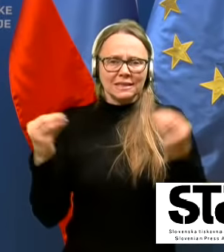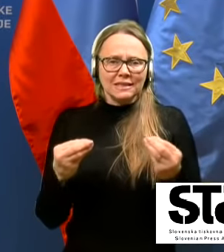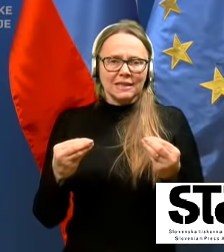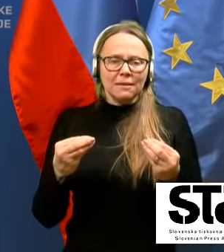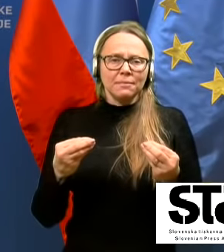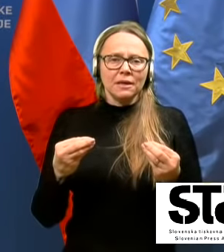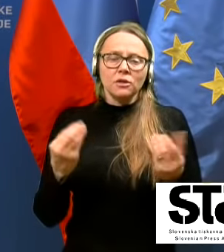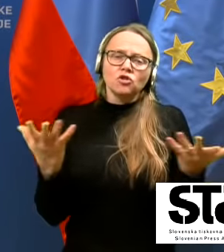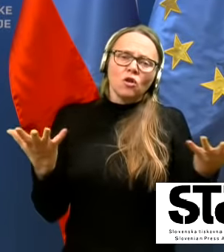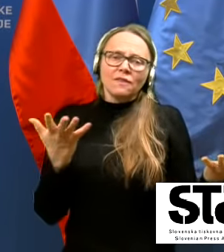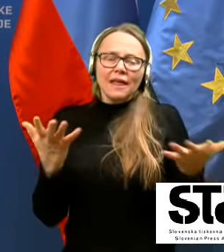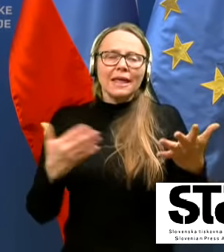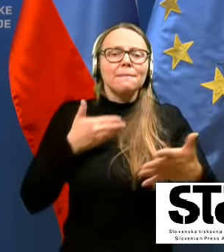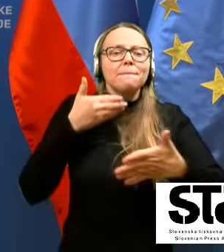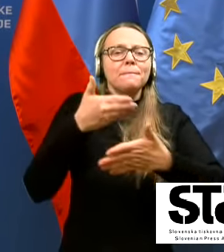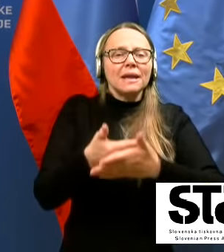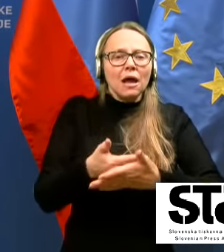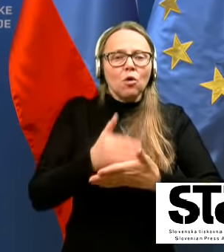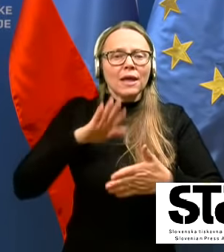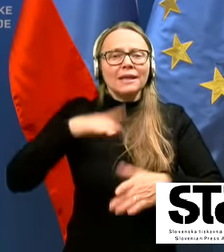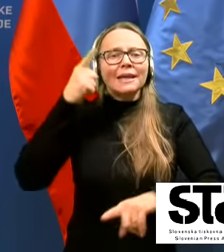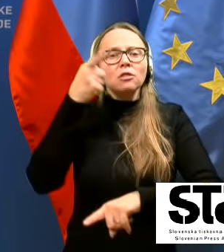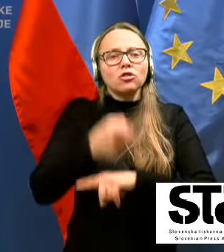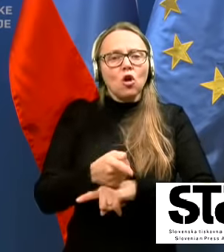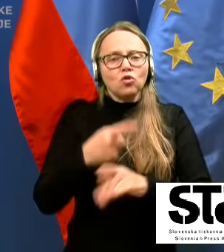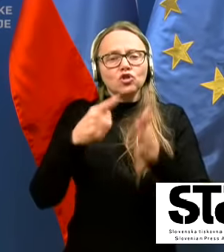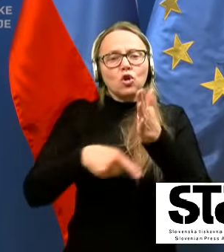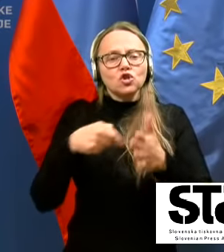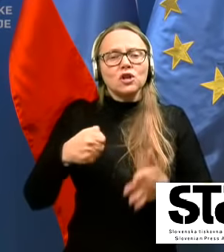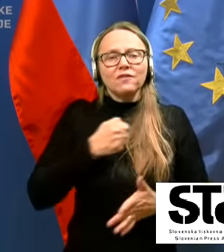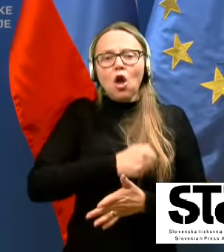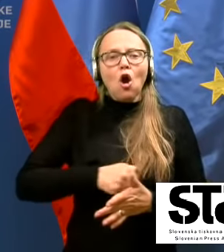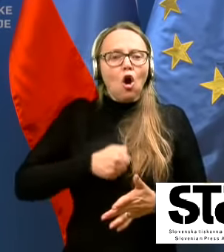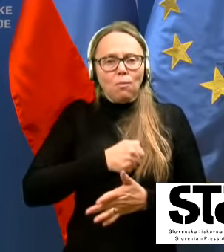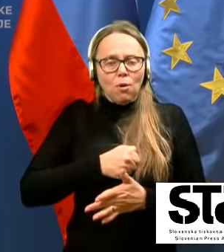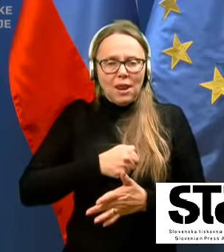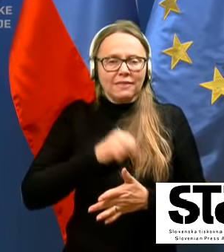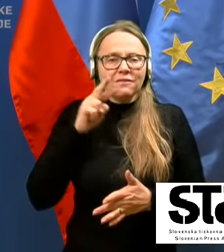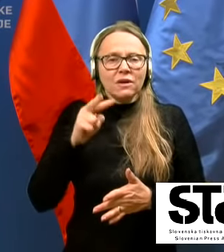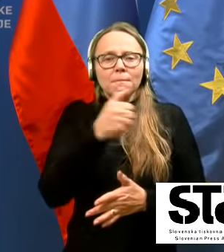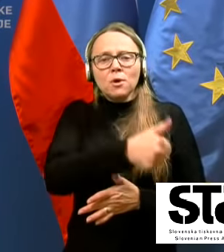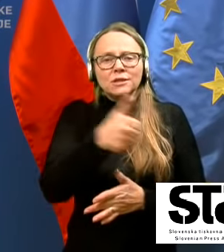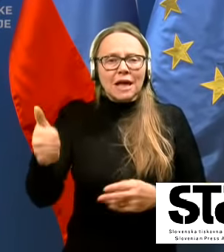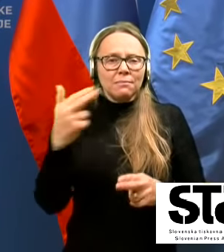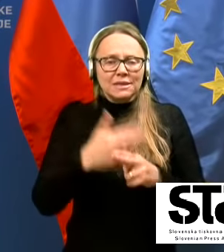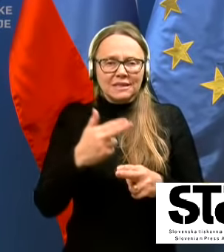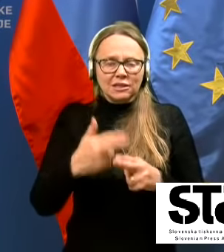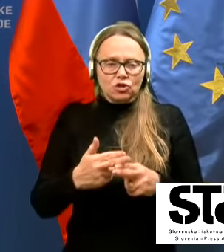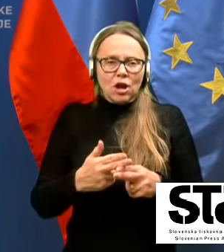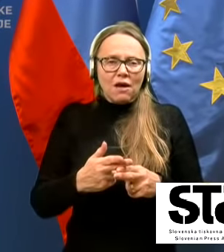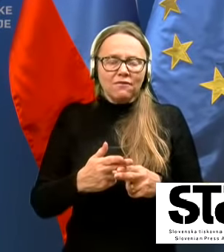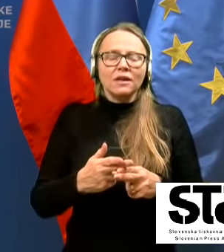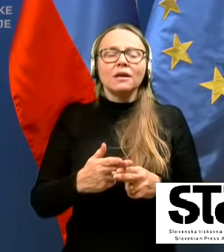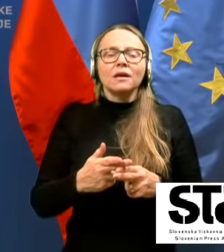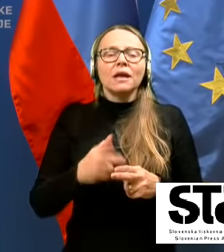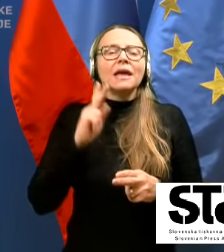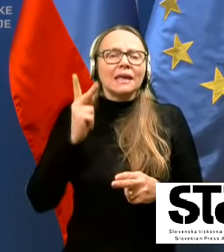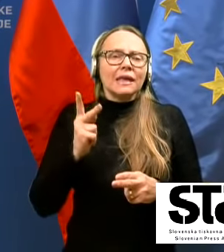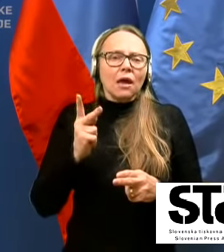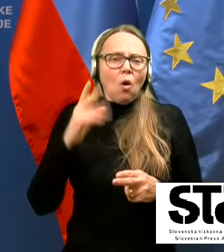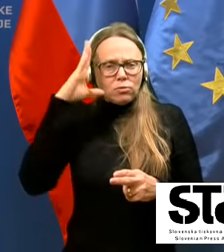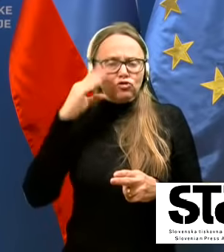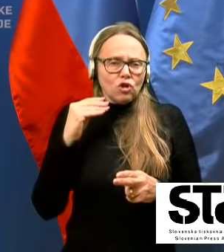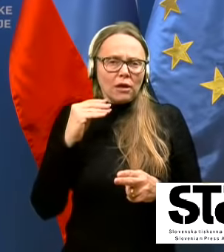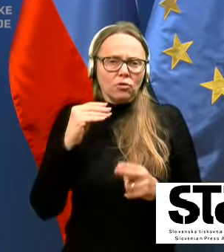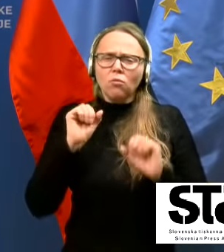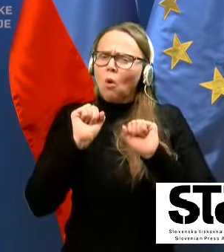prilagojeni na določeno število obolen v posamezni državi, ki je relativno konstantno, medtem ko